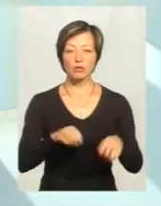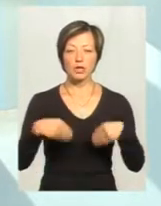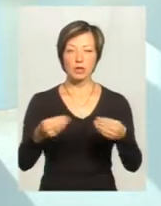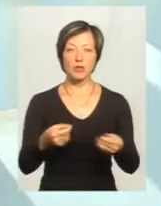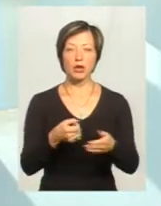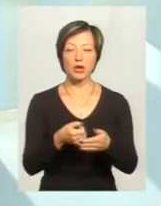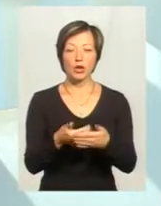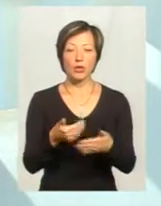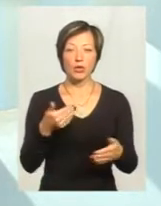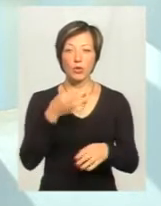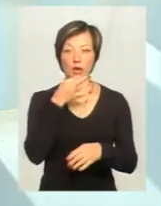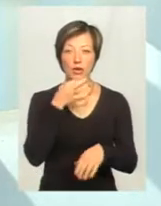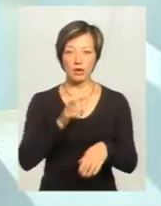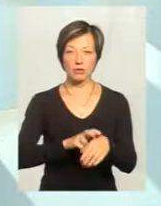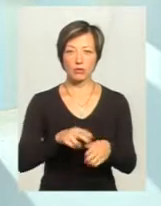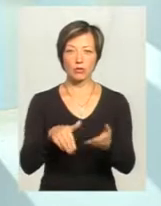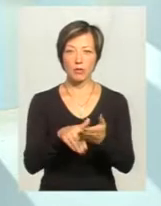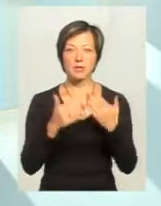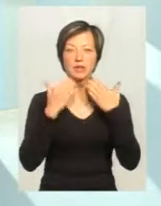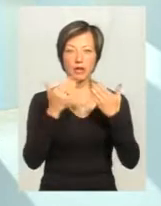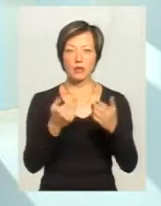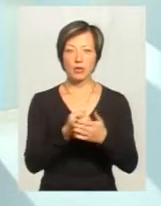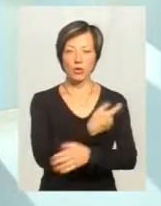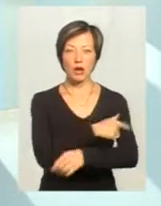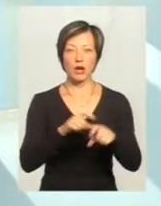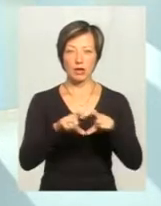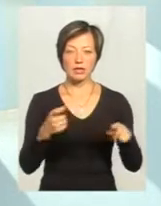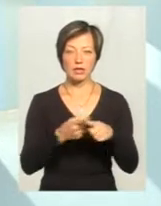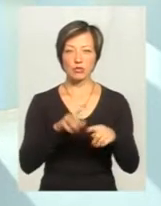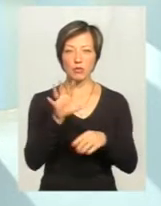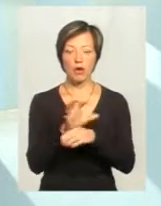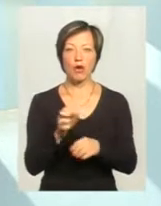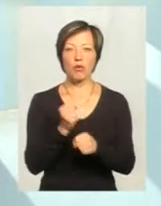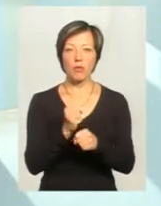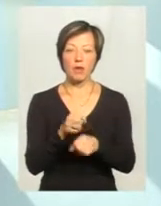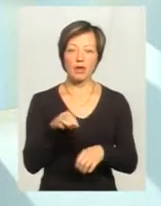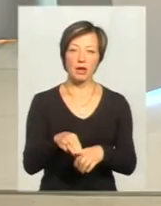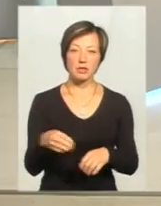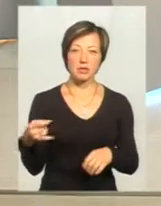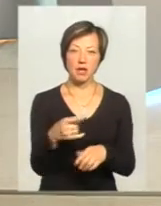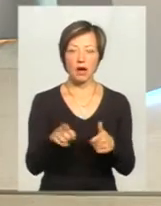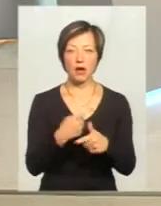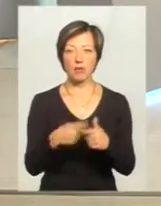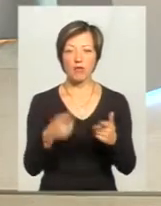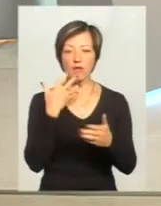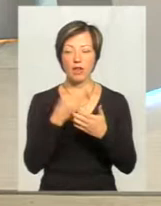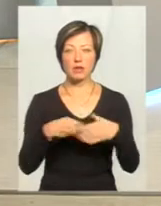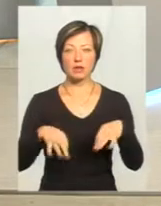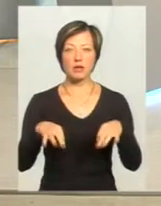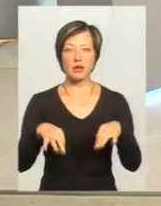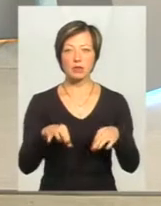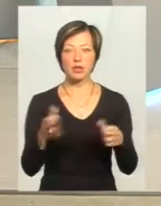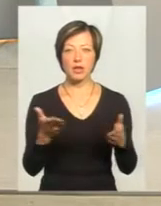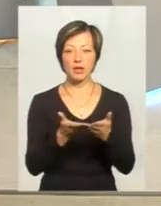до лікарської допомоги, і потім звертаємося до ветеринарної лікарні з цією собакою. Все це робимо або на таксі, або власним транспортом,